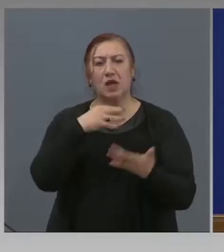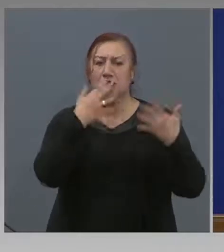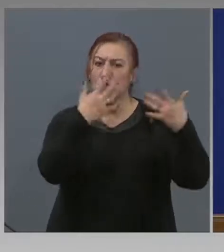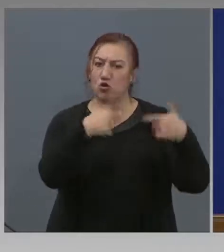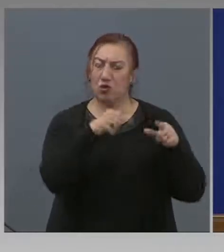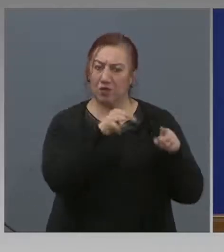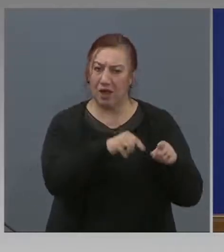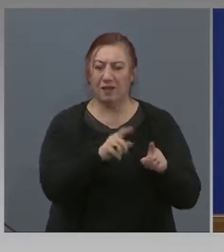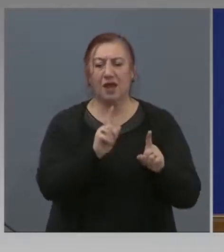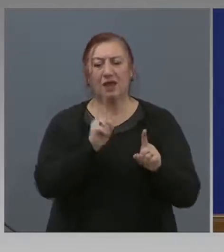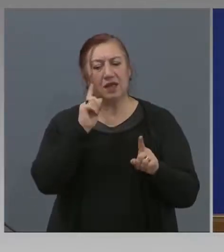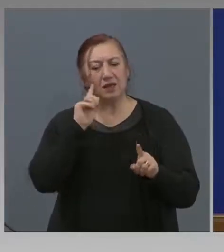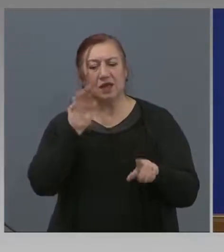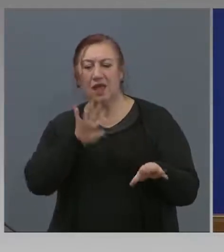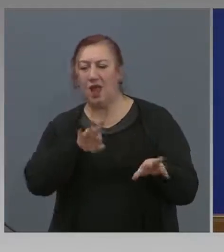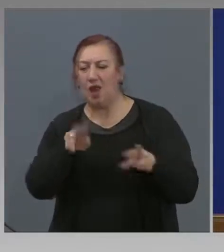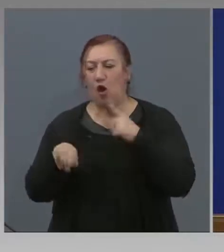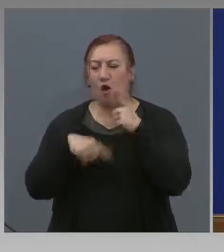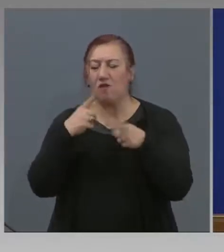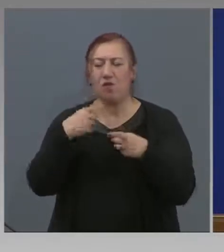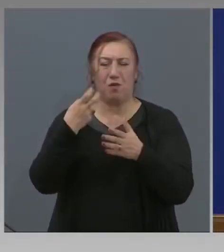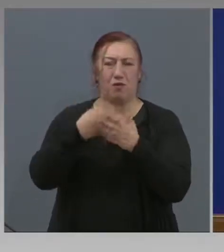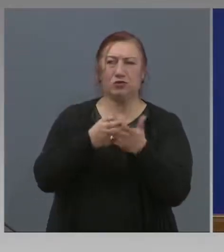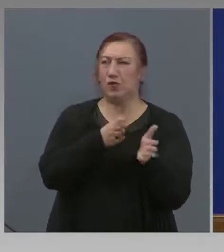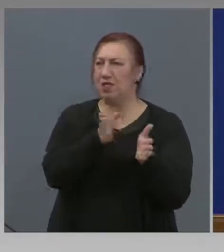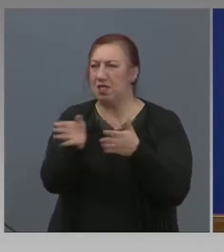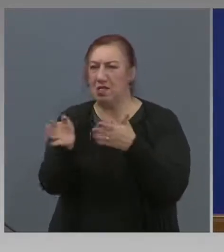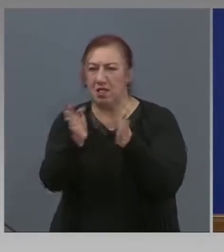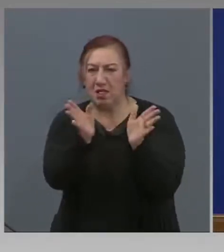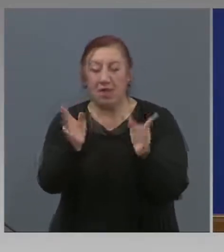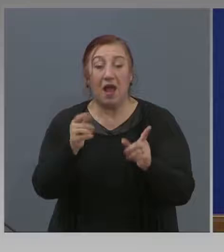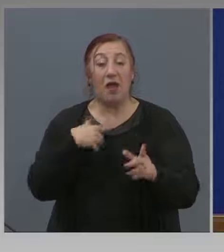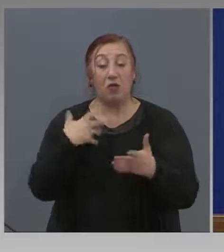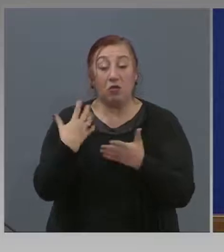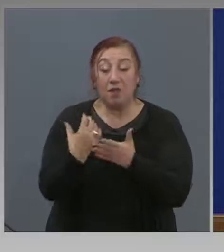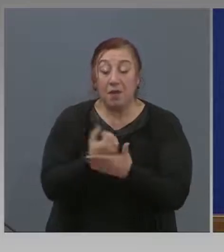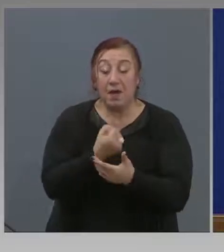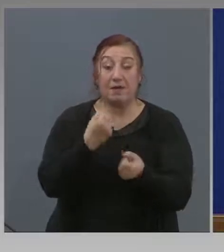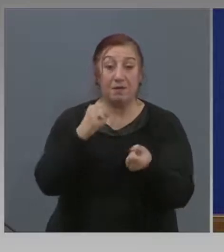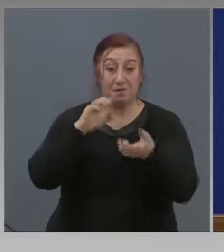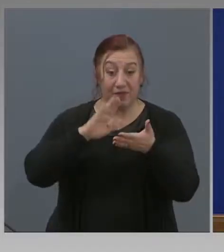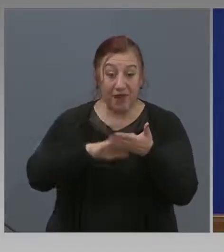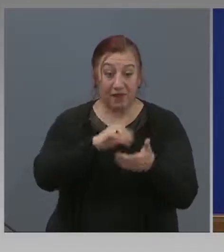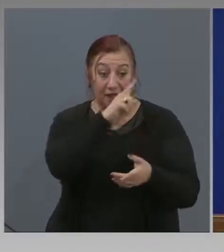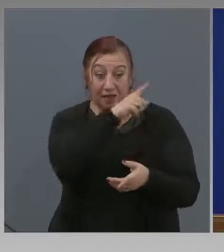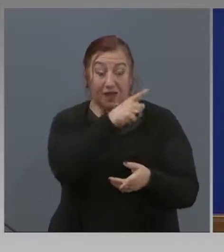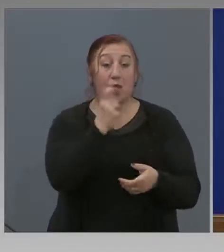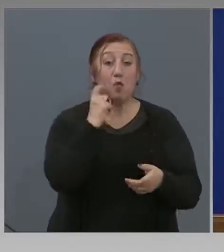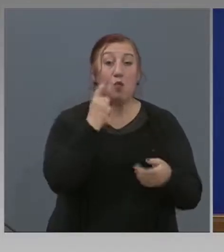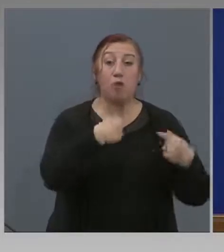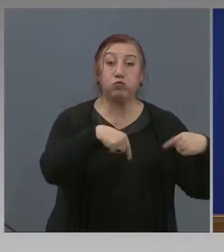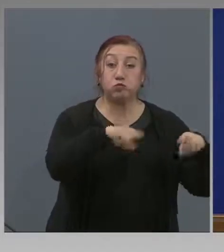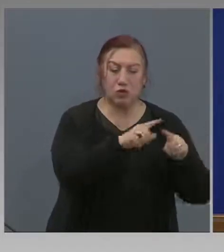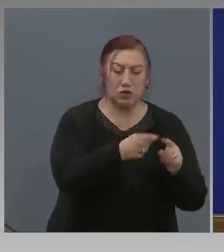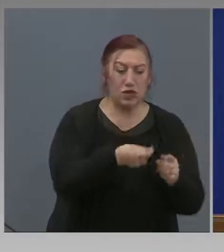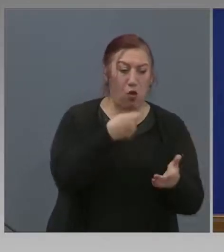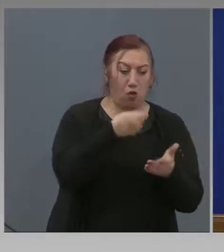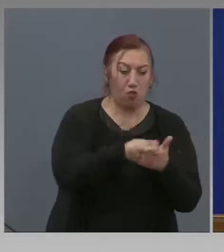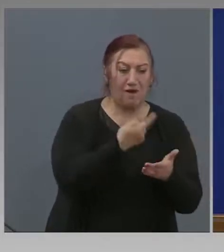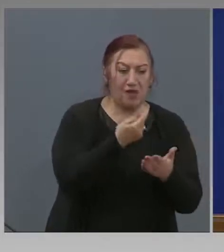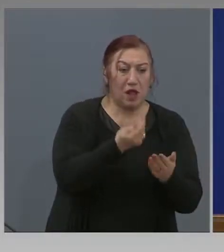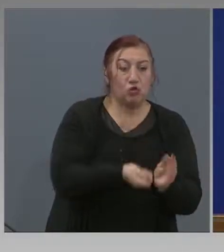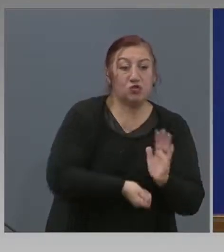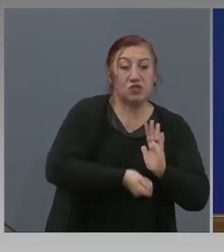бъдат те изкрвени, ние ще ги обявим и ако намерим данни за такава тенденция, ще я дадем на съответните регуляторни органи.